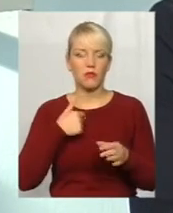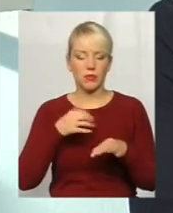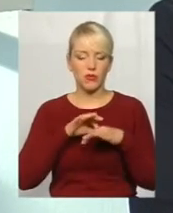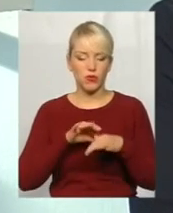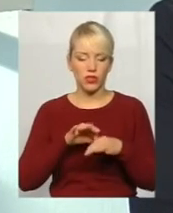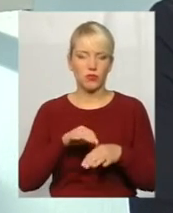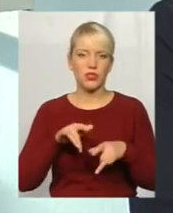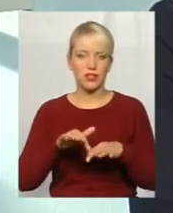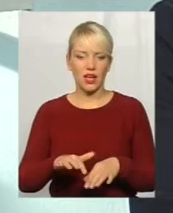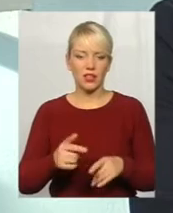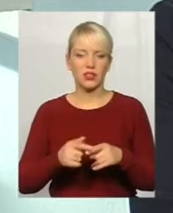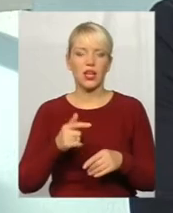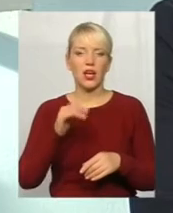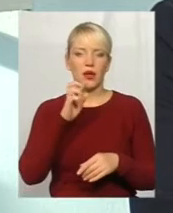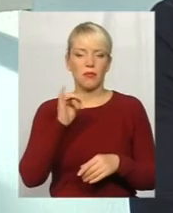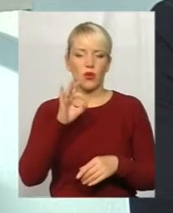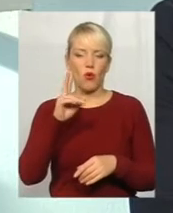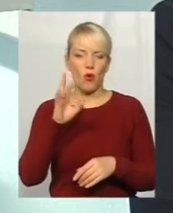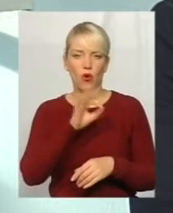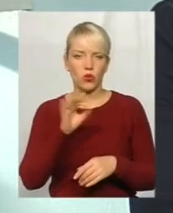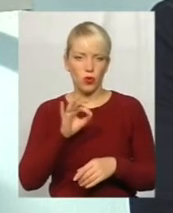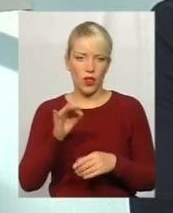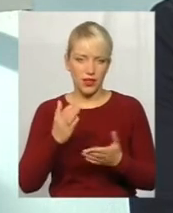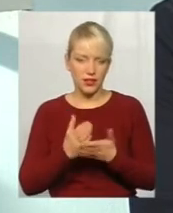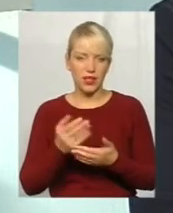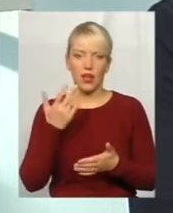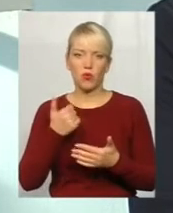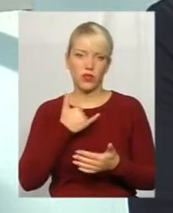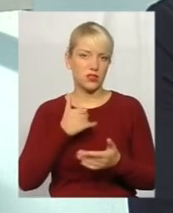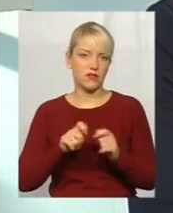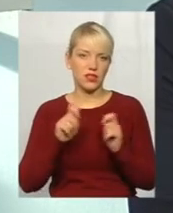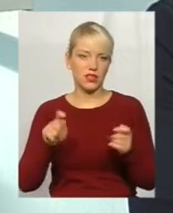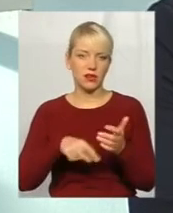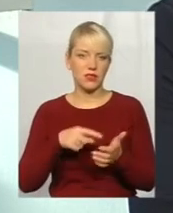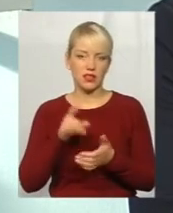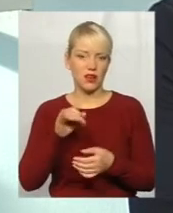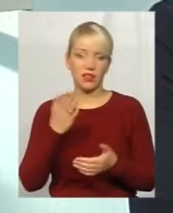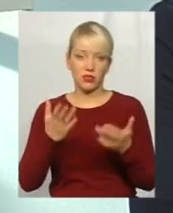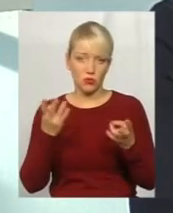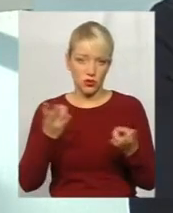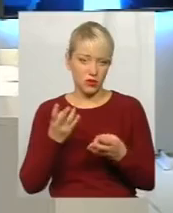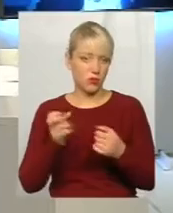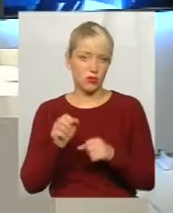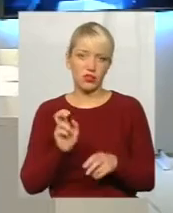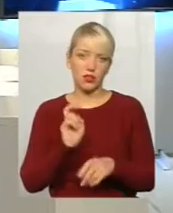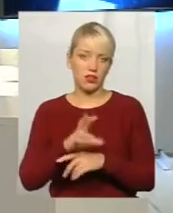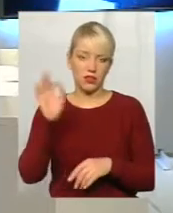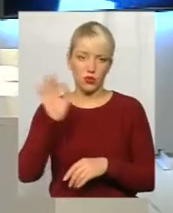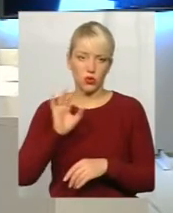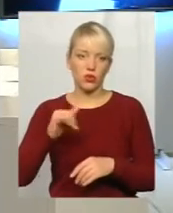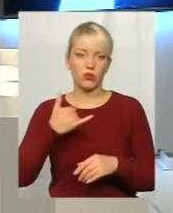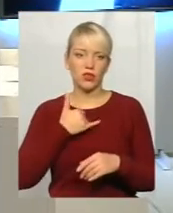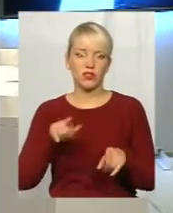але в нас відкрита міська рада, там є туалети, будь ласка, якщо є така потребність, можете зайти. Крім того, в нас установлено невідремонтований туалет